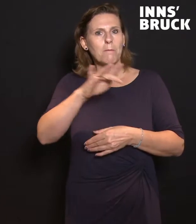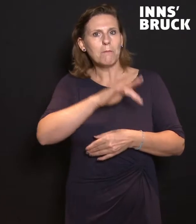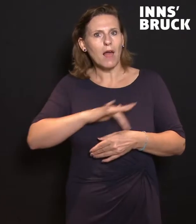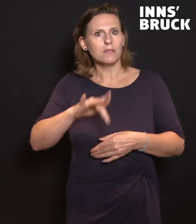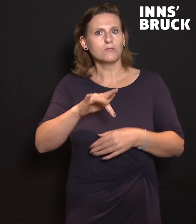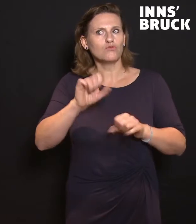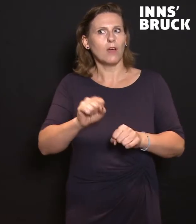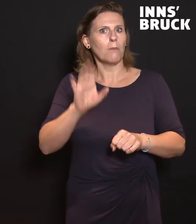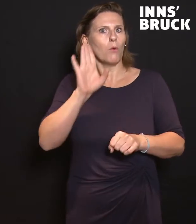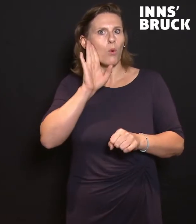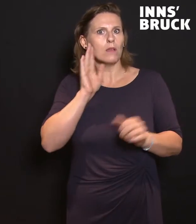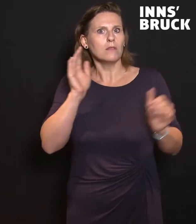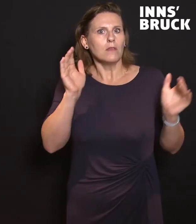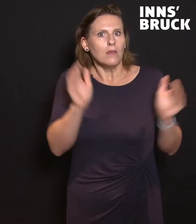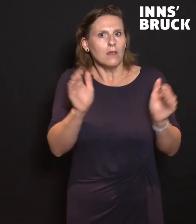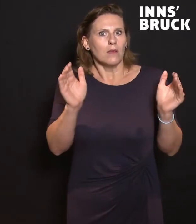begrenzt ist.